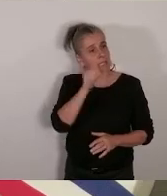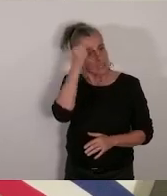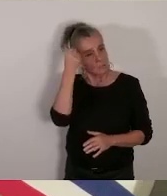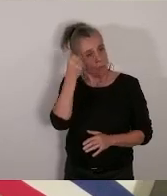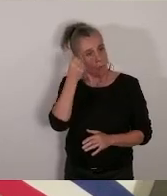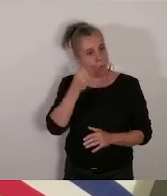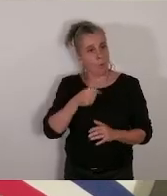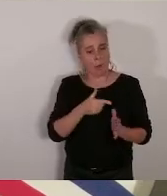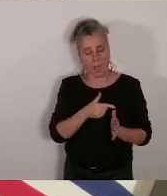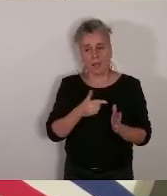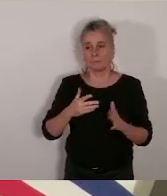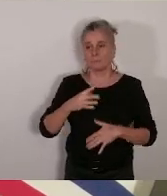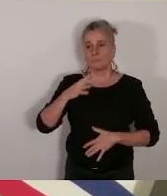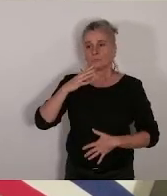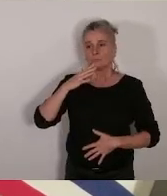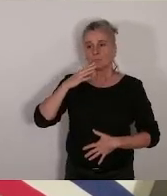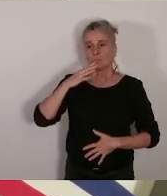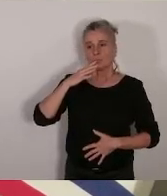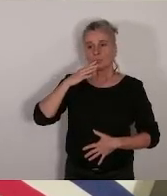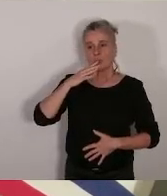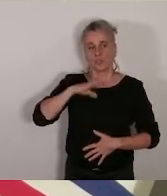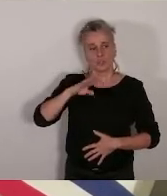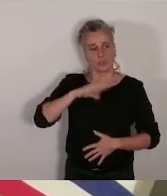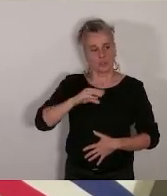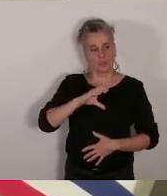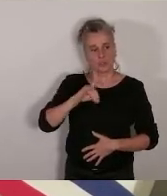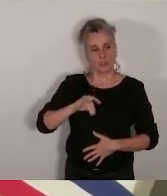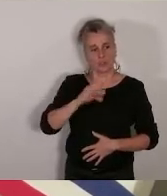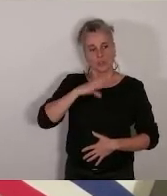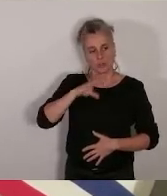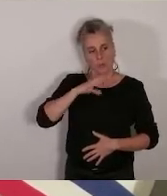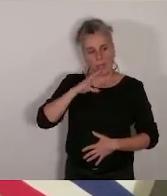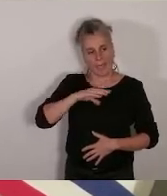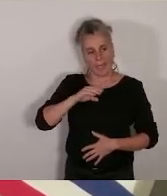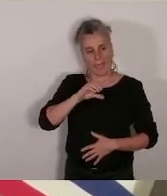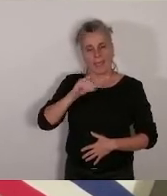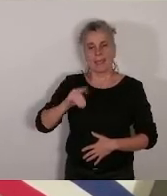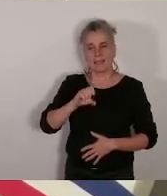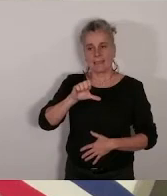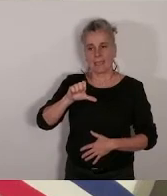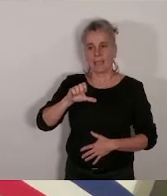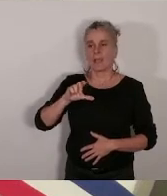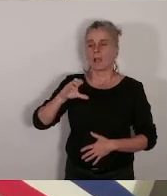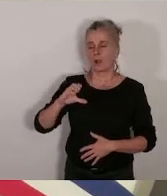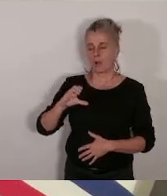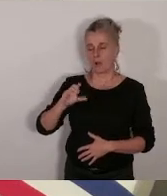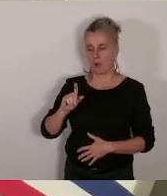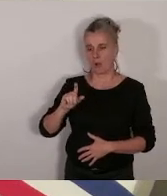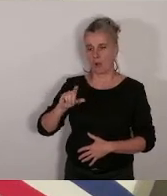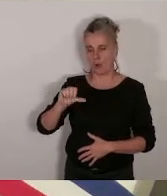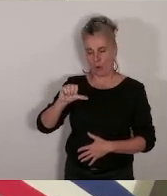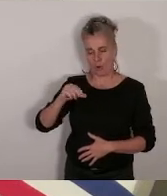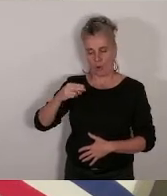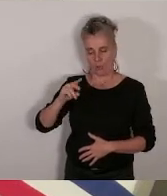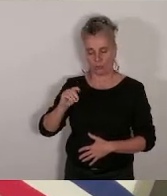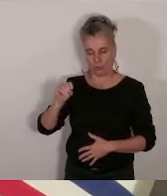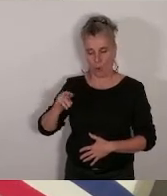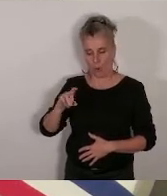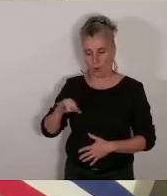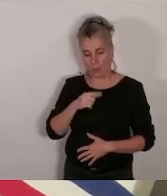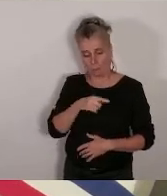Chanterelle et Candole ont été élus par leurs camarades pour deux ans. Ils se réunissent régulièrement en commission.